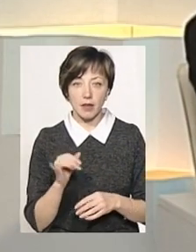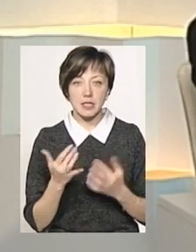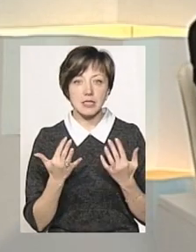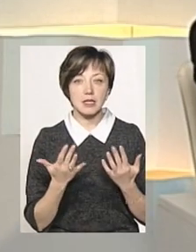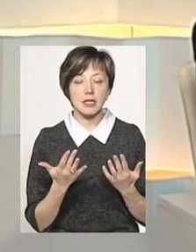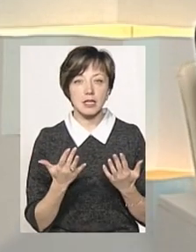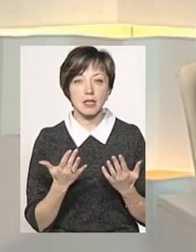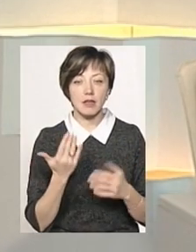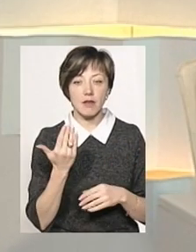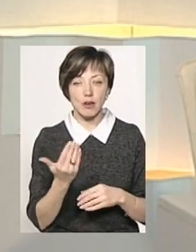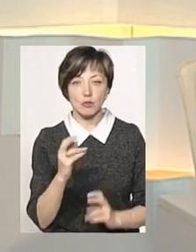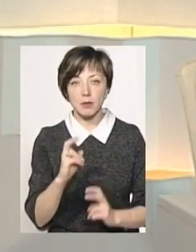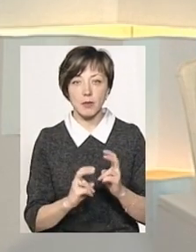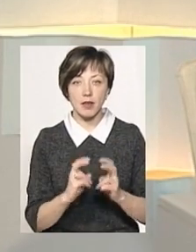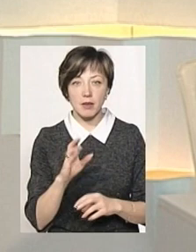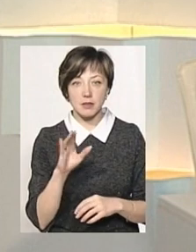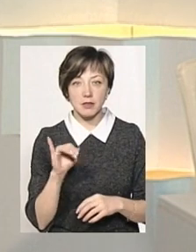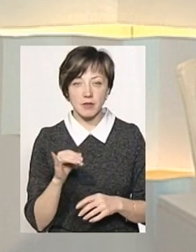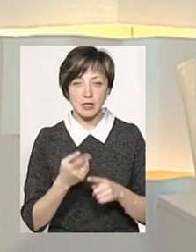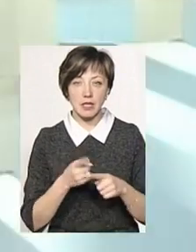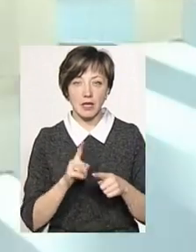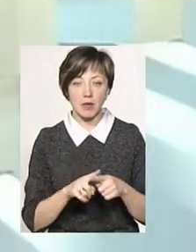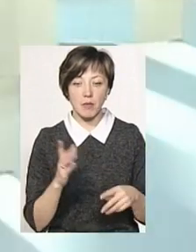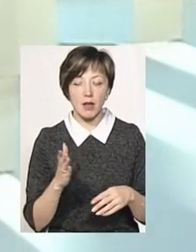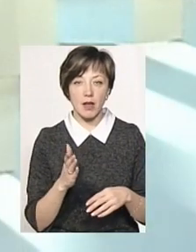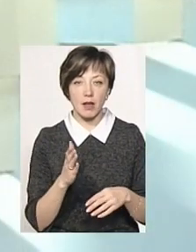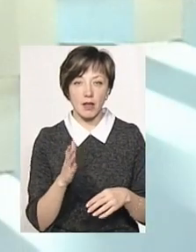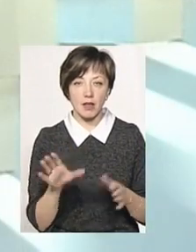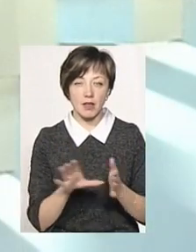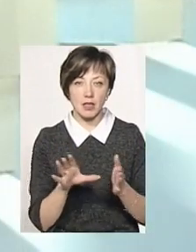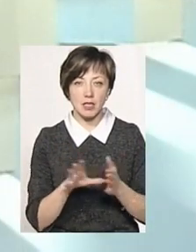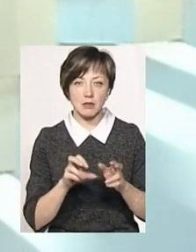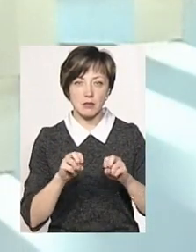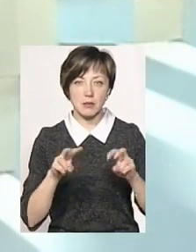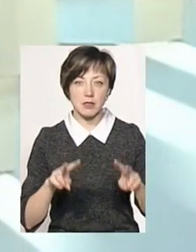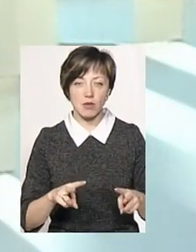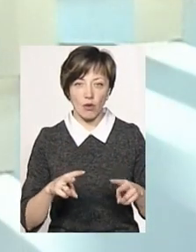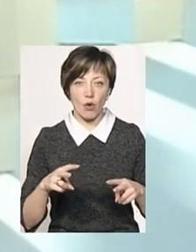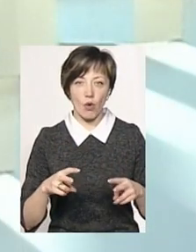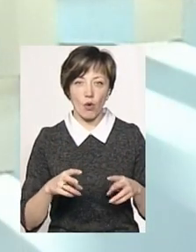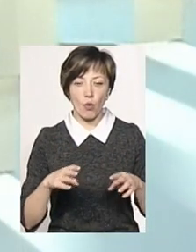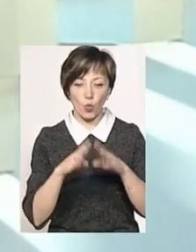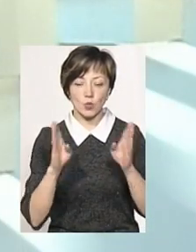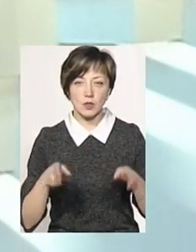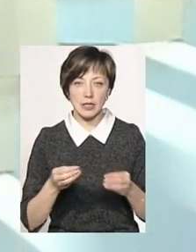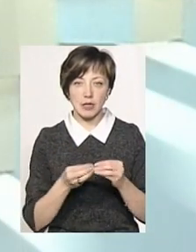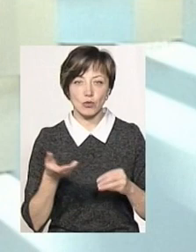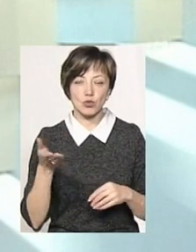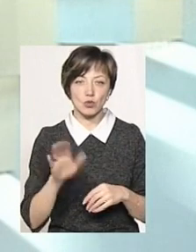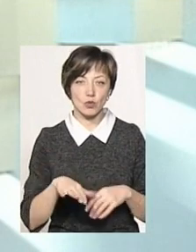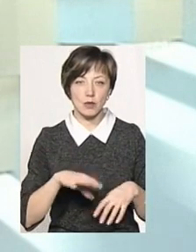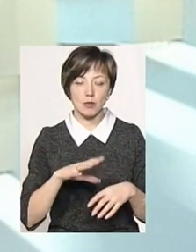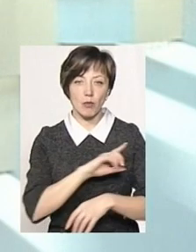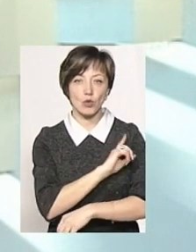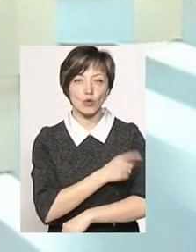скільки на вашому підприємстві когенераційних установок? Когенераційних установок у нас 10 штук,